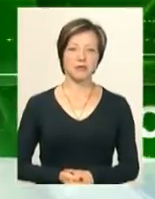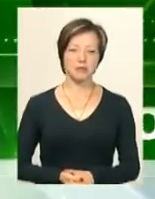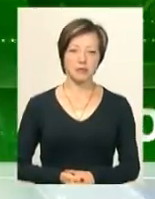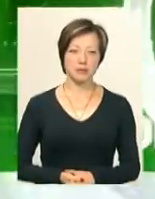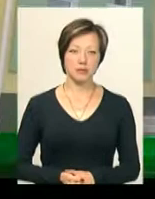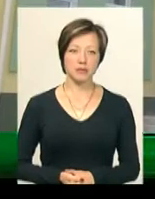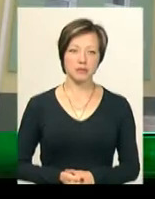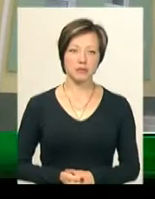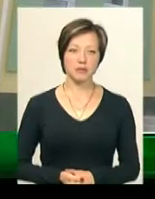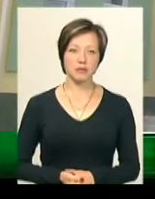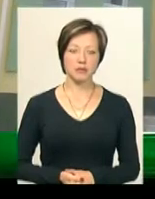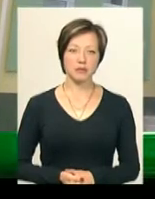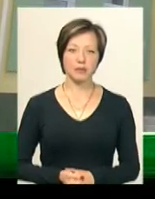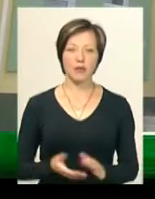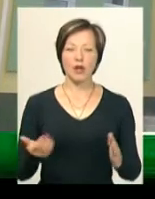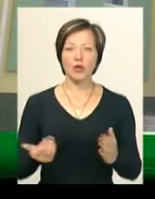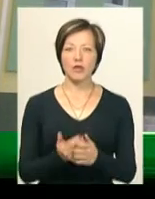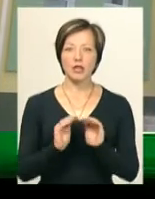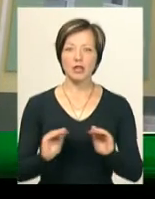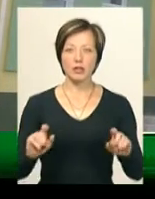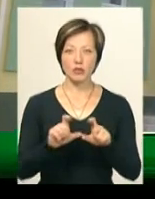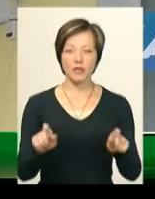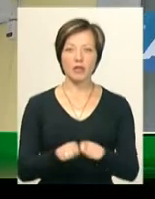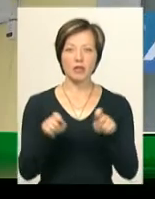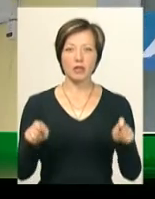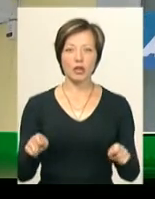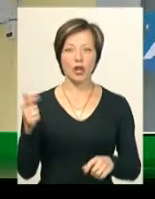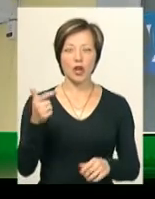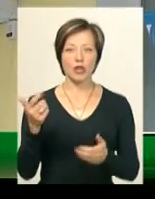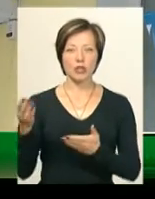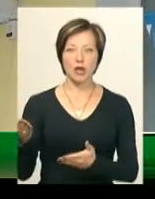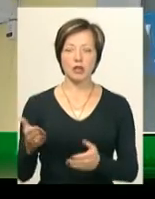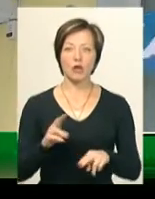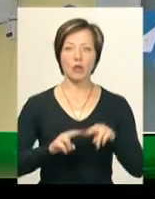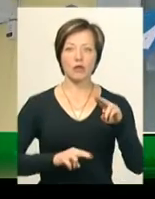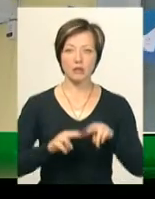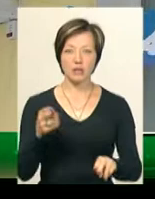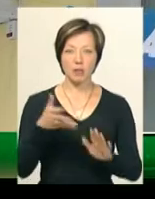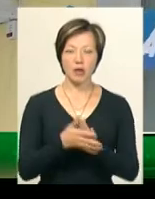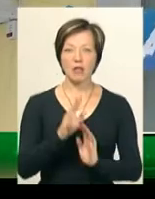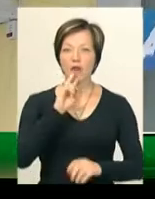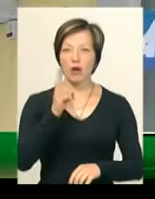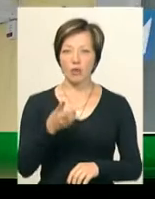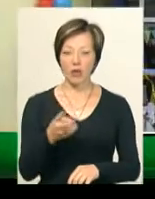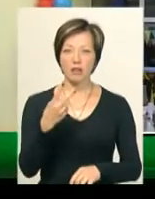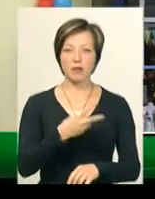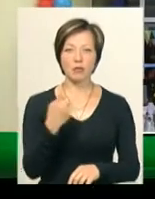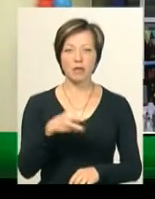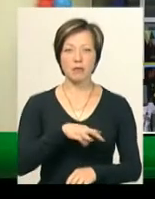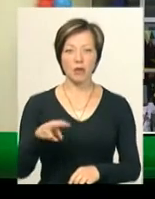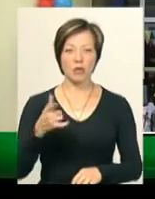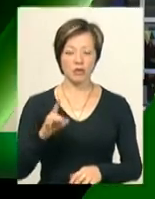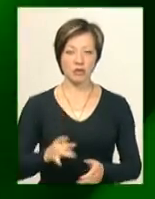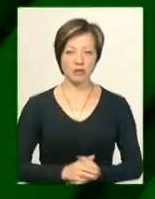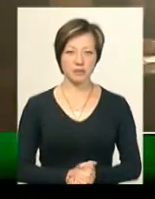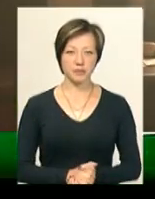Музика Новий дитячий садок відкрили у мікрорайоні Гречани. На його будівництво пішло 2 роки і 21 мільйон гривень.